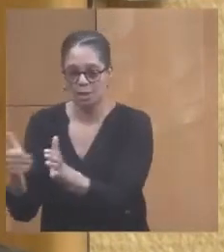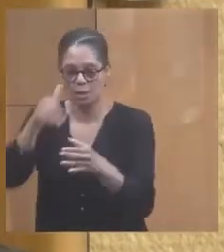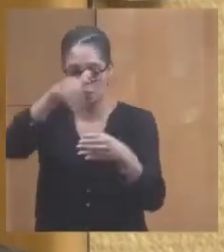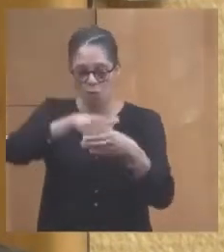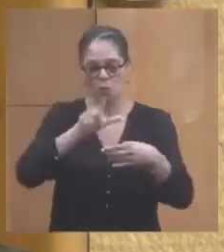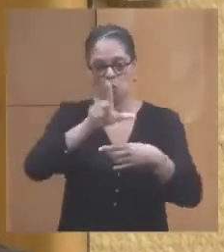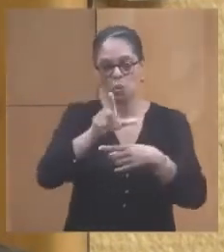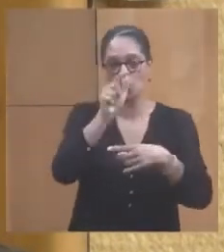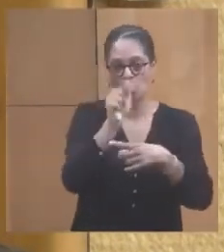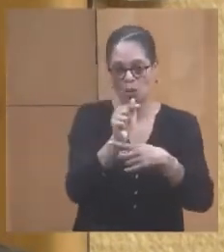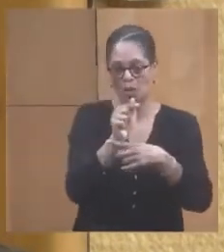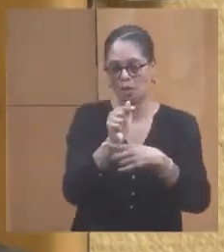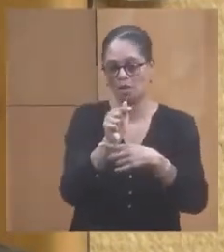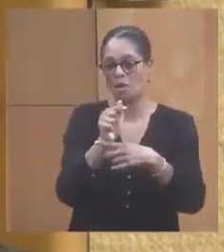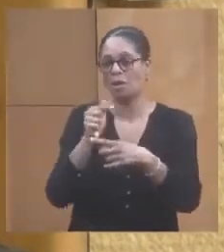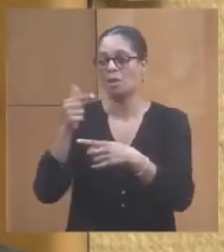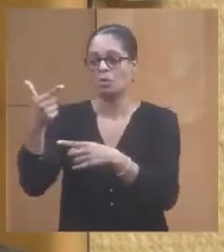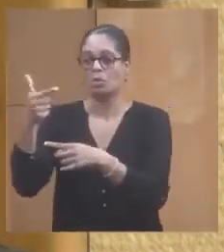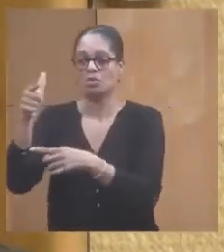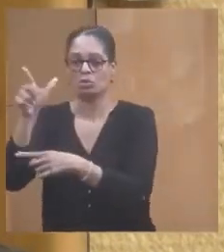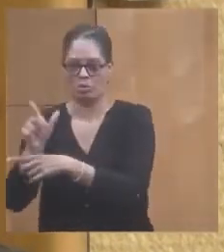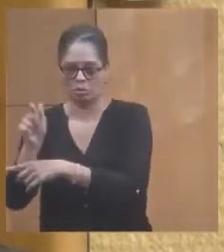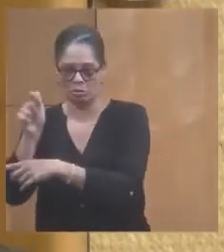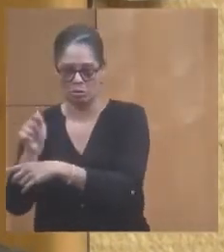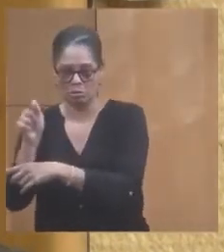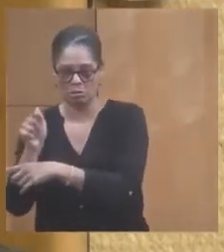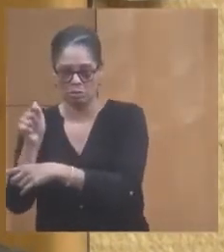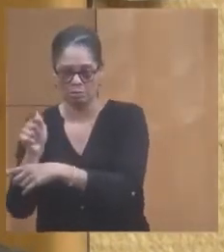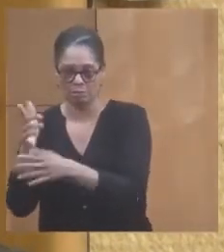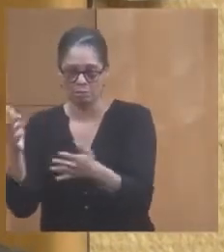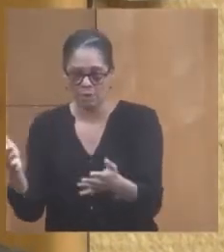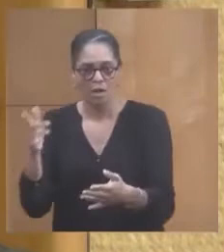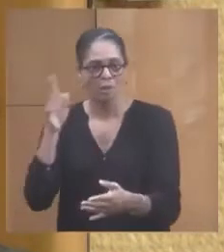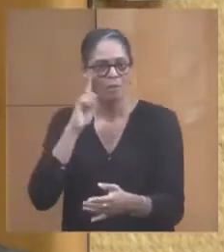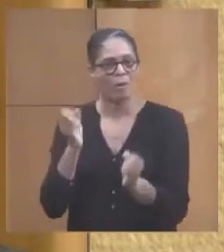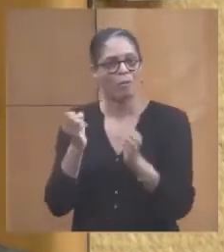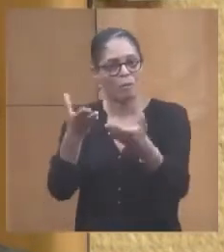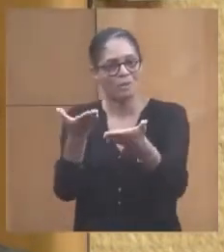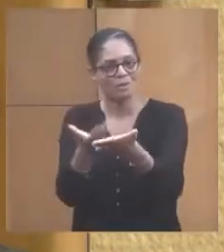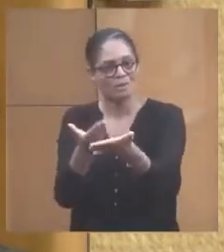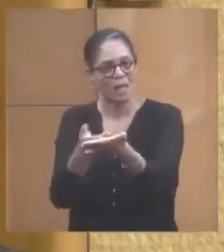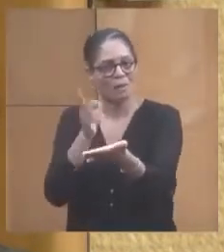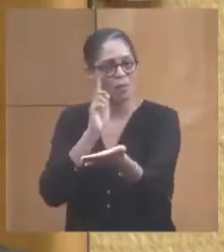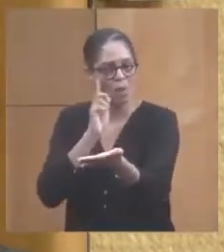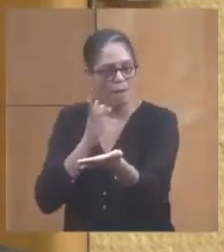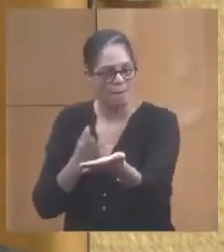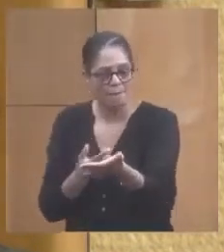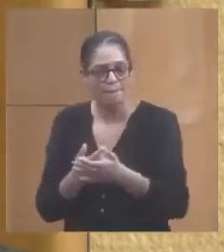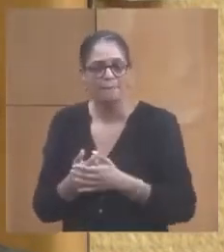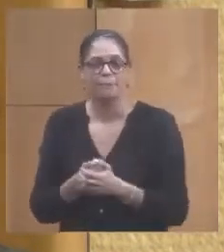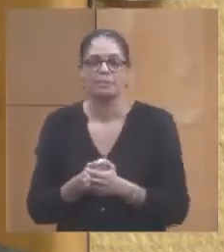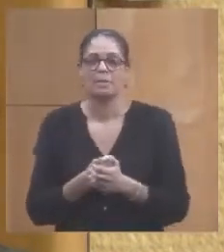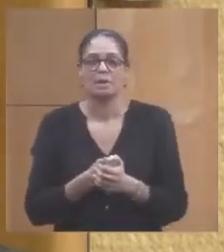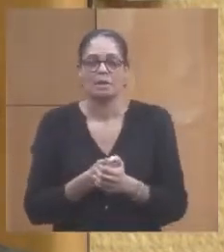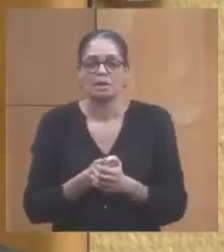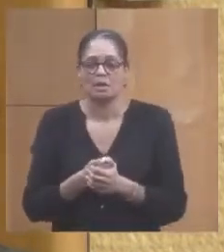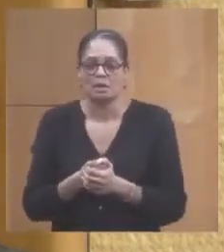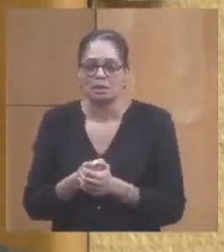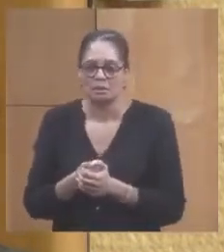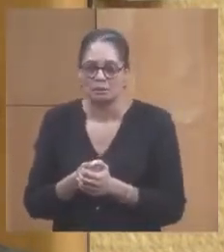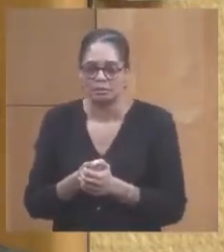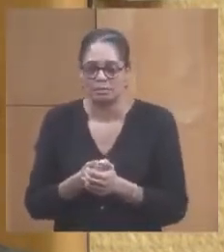de 2 tonnes par 24 heures par jour. Alors, pourquoi on a fait cette proposition ? Je crois l'avoir déjà dit lors d'une première précédente.